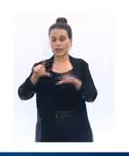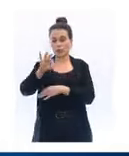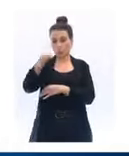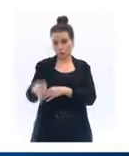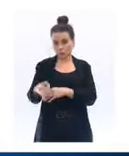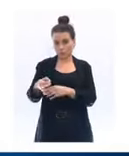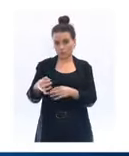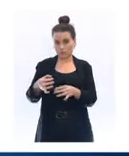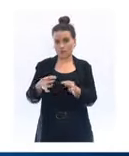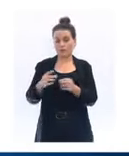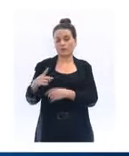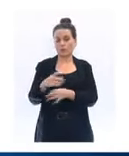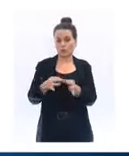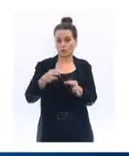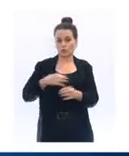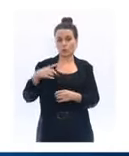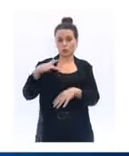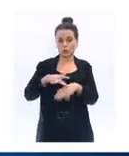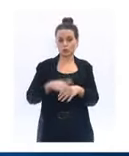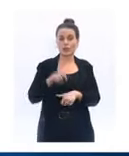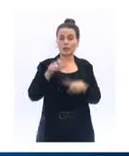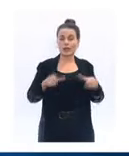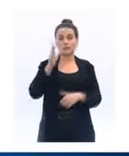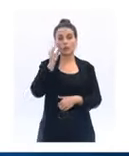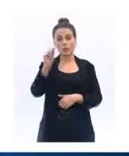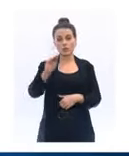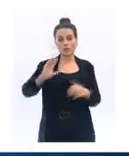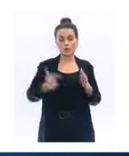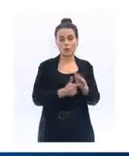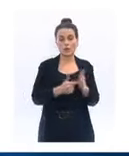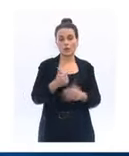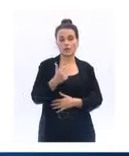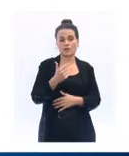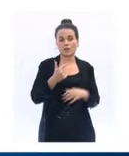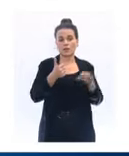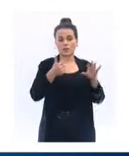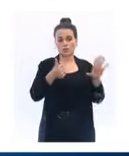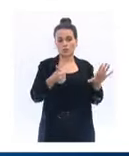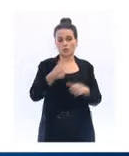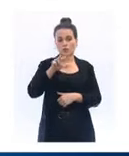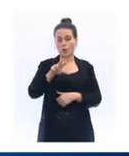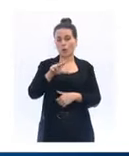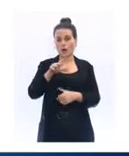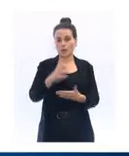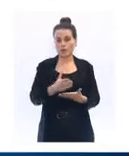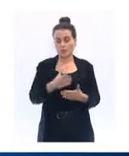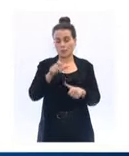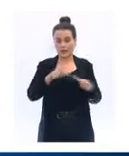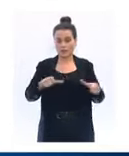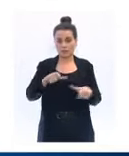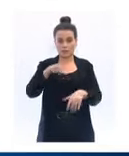personnels, nous avions recensé sur les sept derniers jours 2063 cas pour 1 200 000 personnes, soit 0